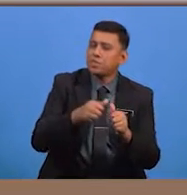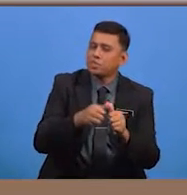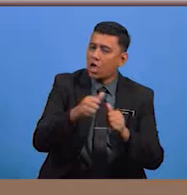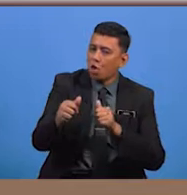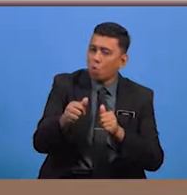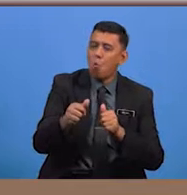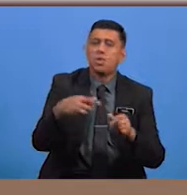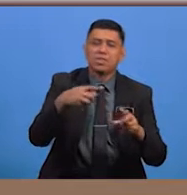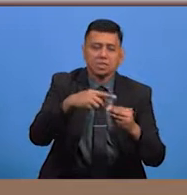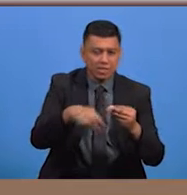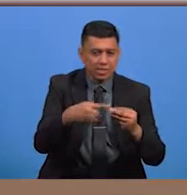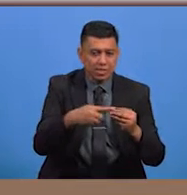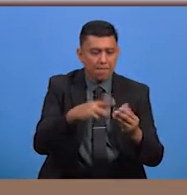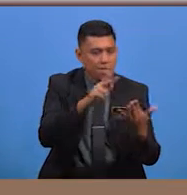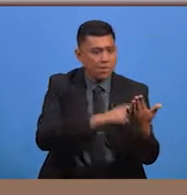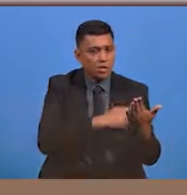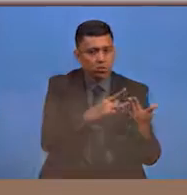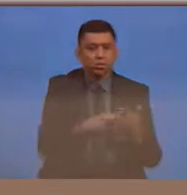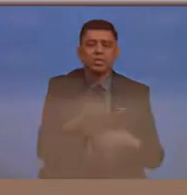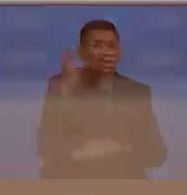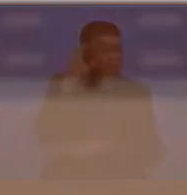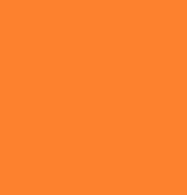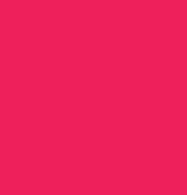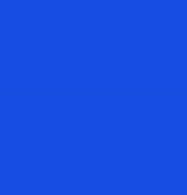cuba pelajar-pelajar dengar lagu ini.